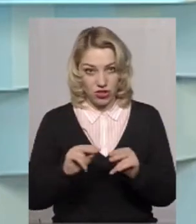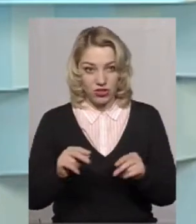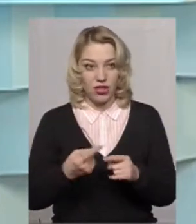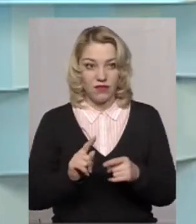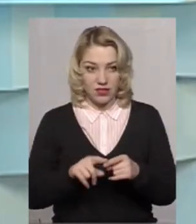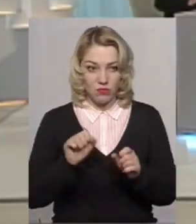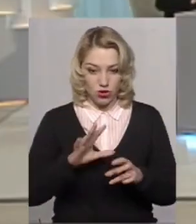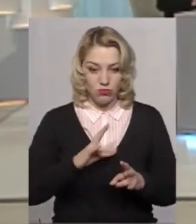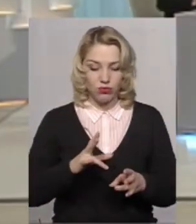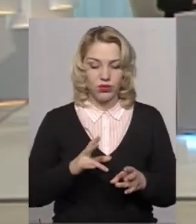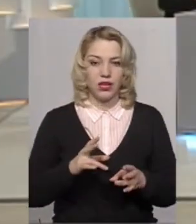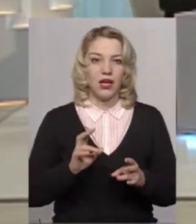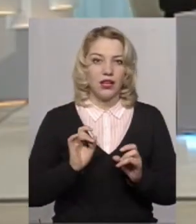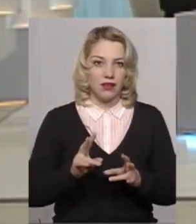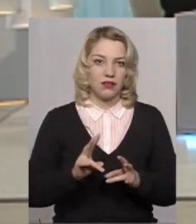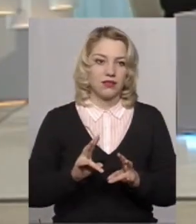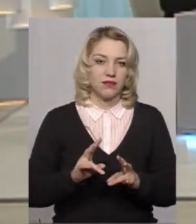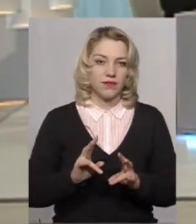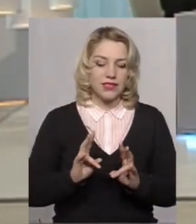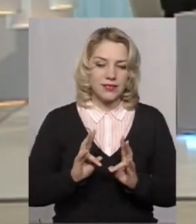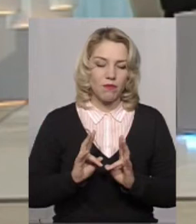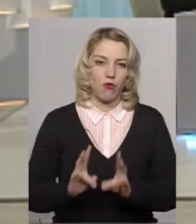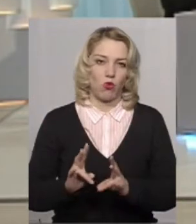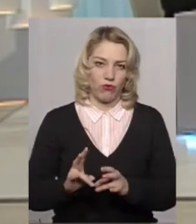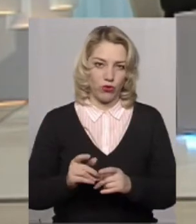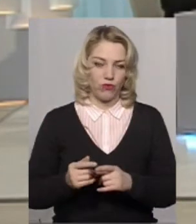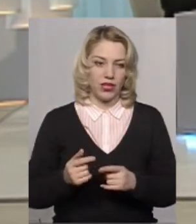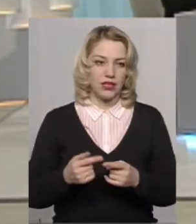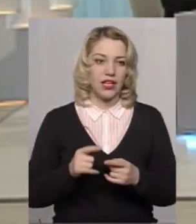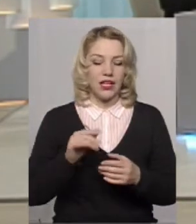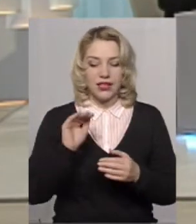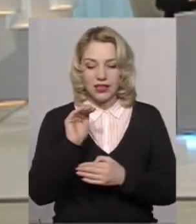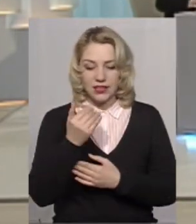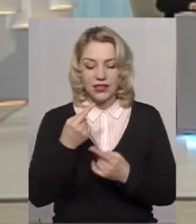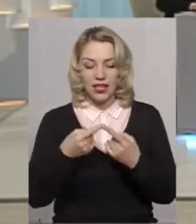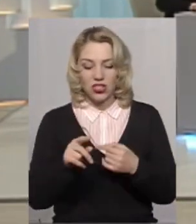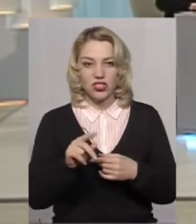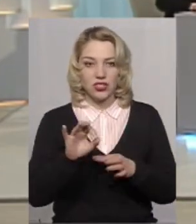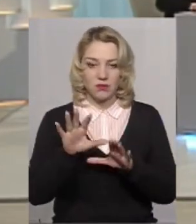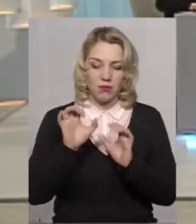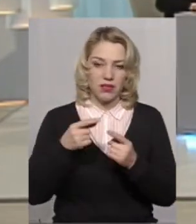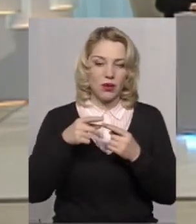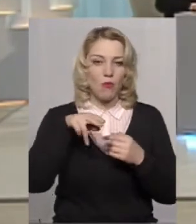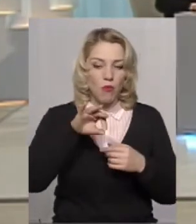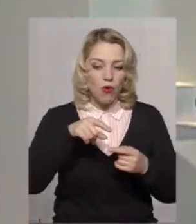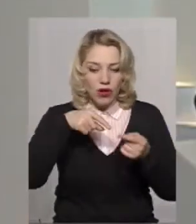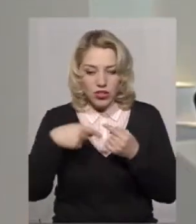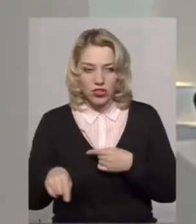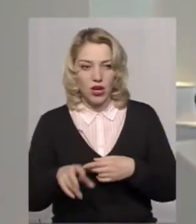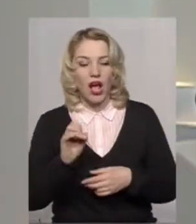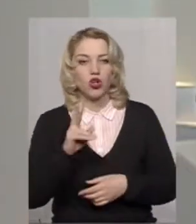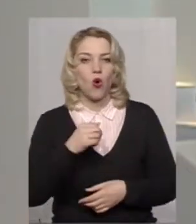може спровокувати такий... Дитина інша, сприймається іншою, ніж інші. А хто